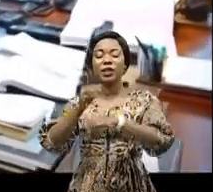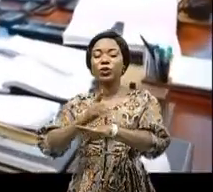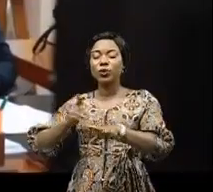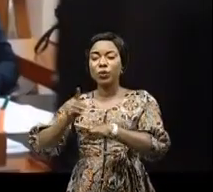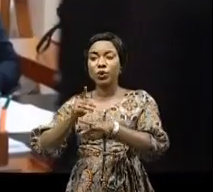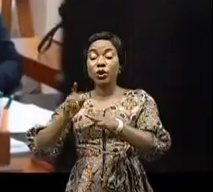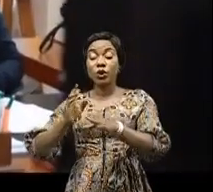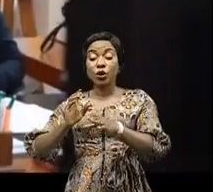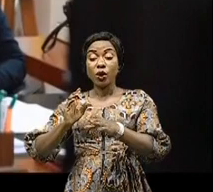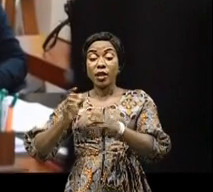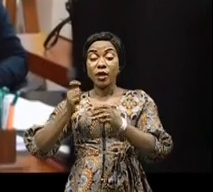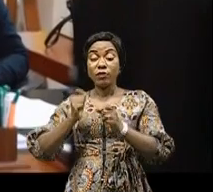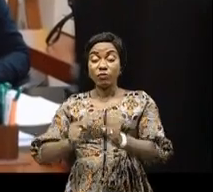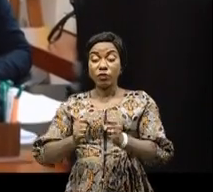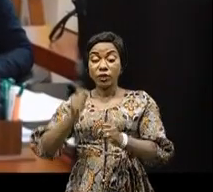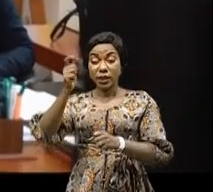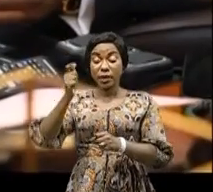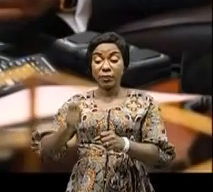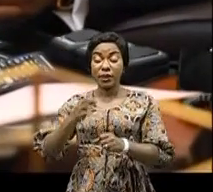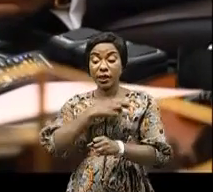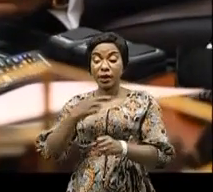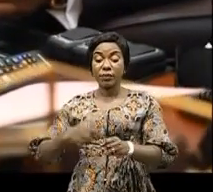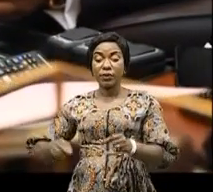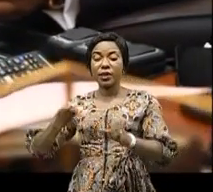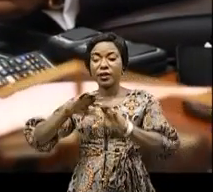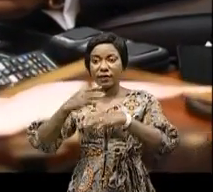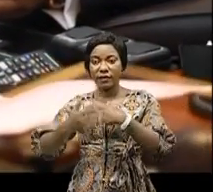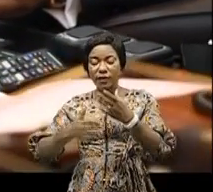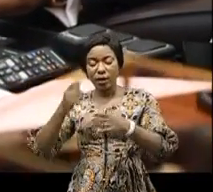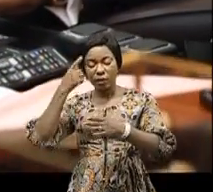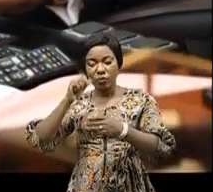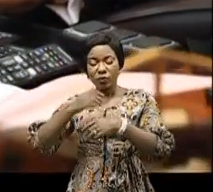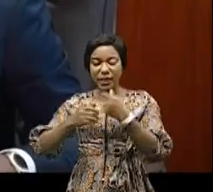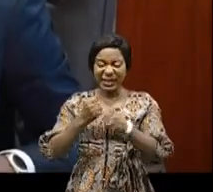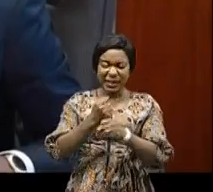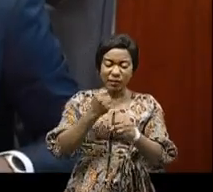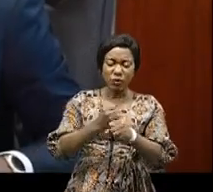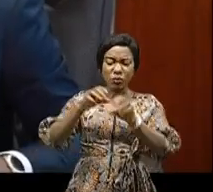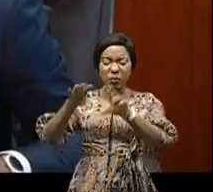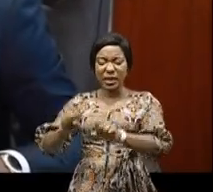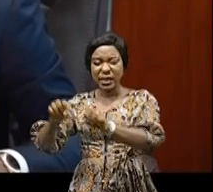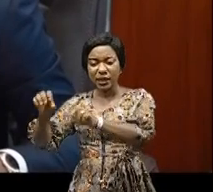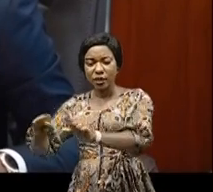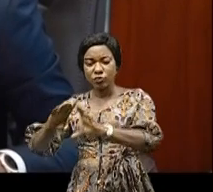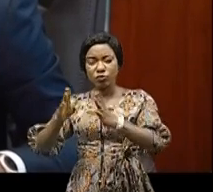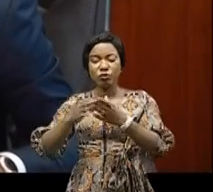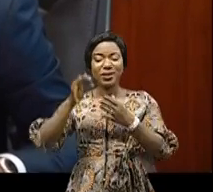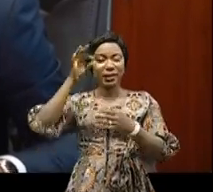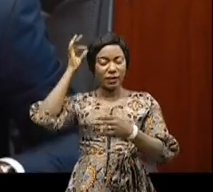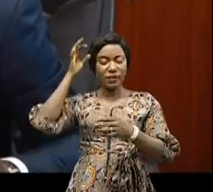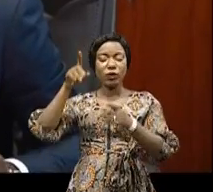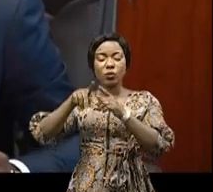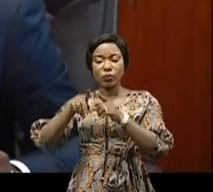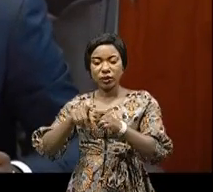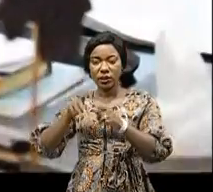les forces armées de la République démocratique du Congo s'adaptent à la nature de l'activisme des assaillants pour maintenir la posture de combat